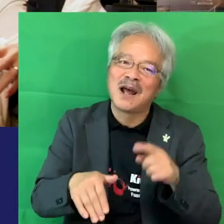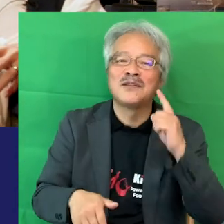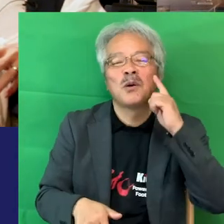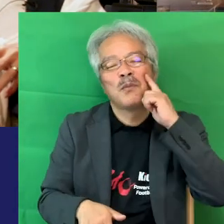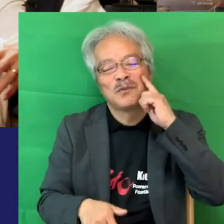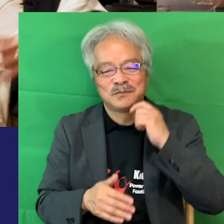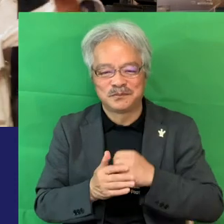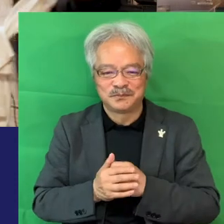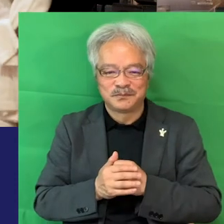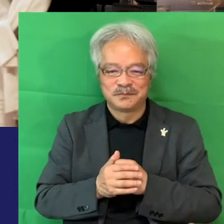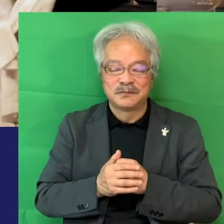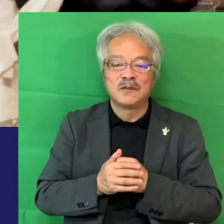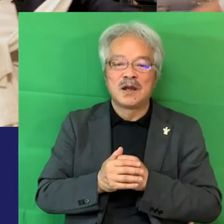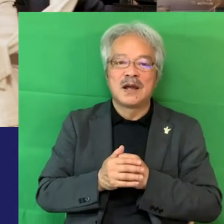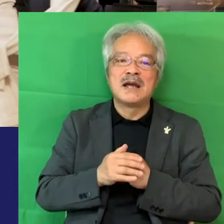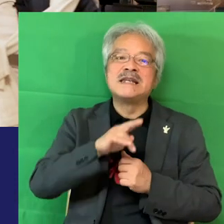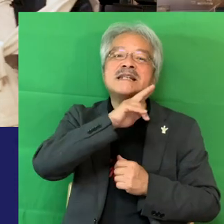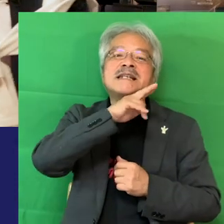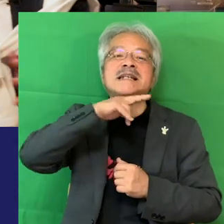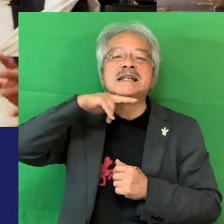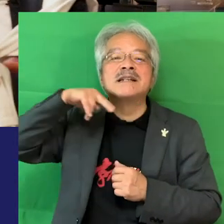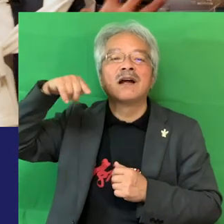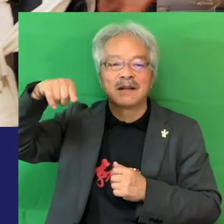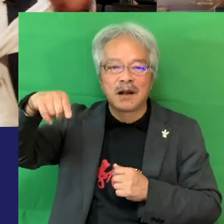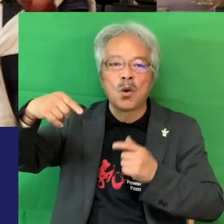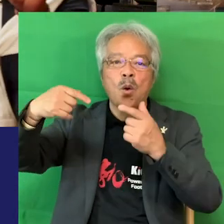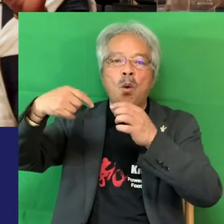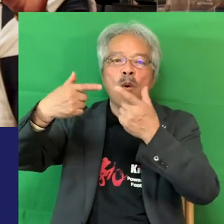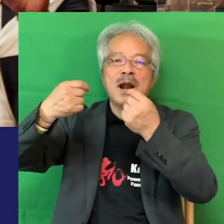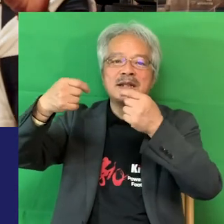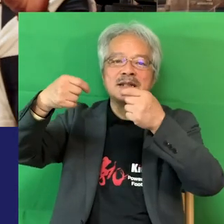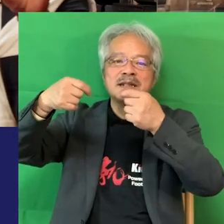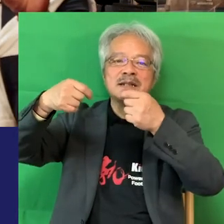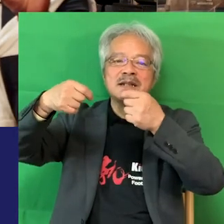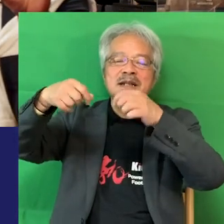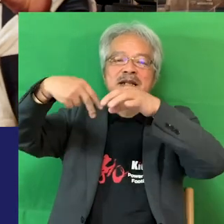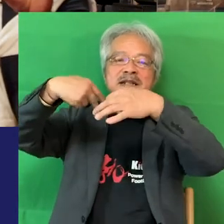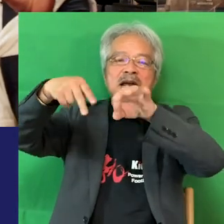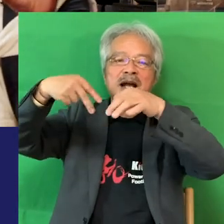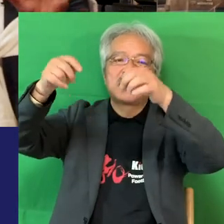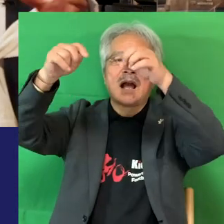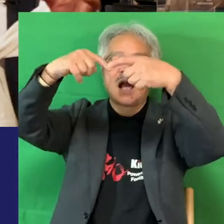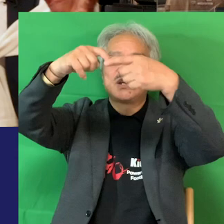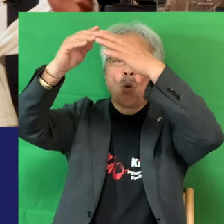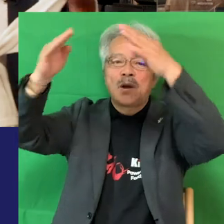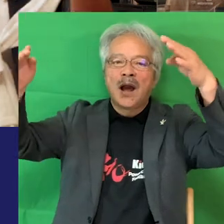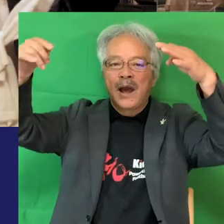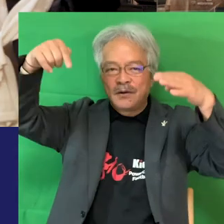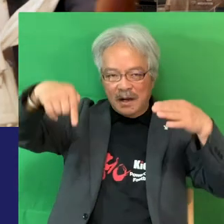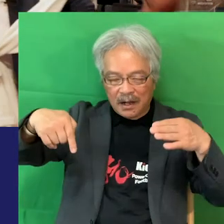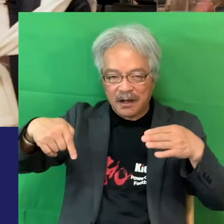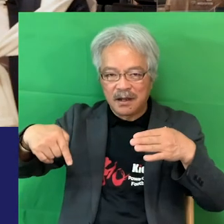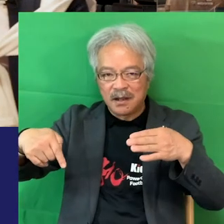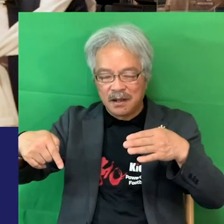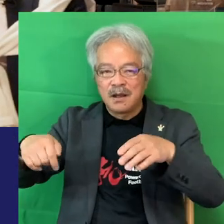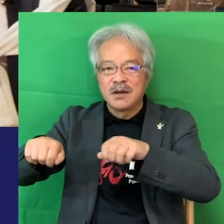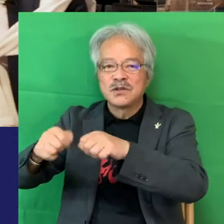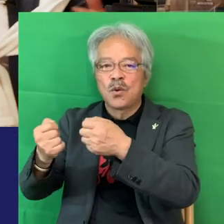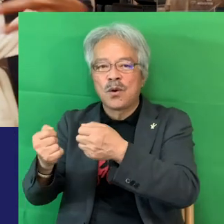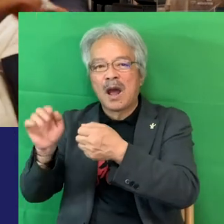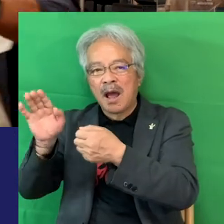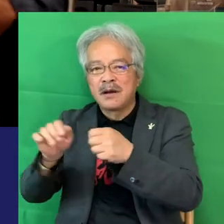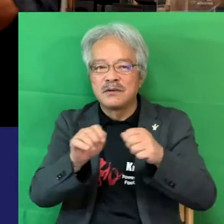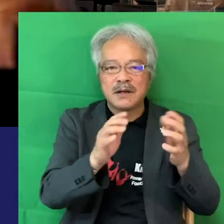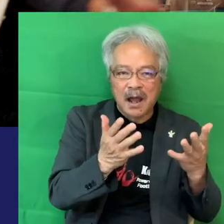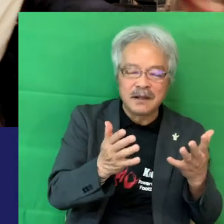イングランドなんかは同じサッカー協会の中に健常者も障害者も全部入ってます最高ですねだからピラミッド型だけではなく